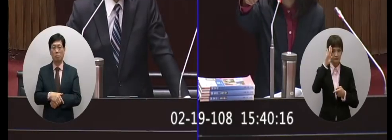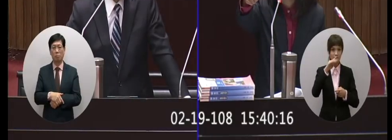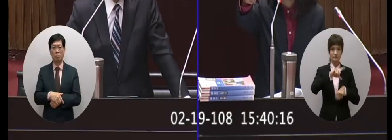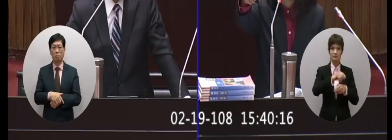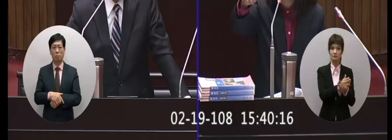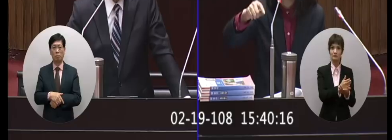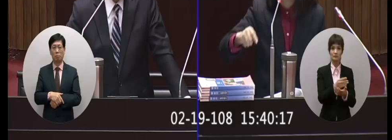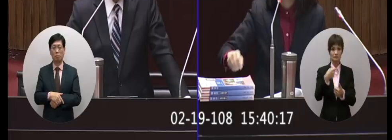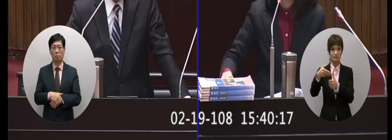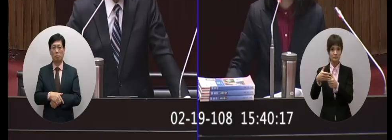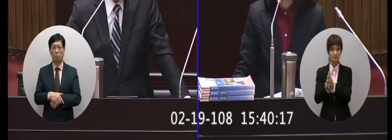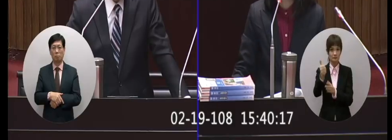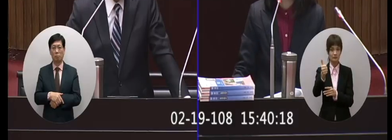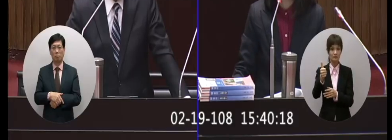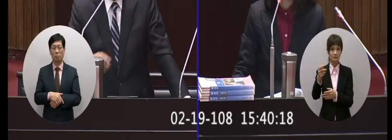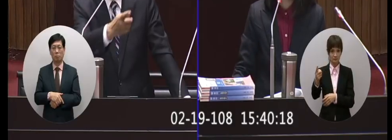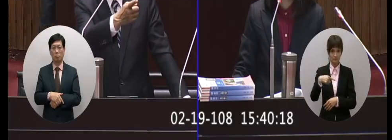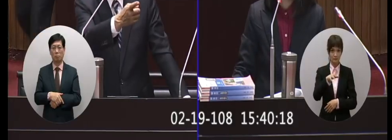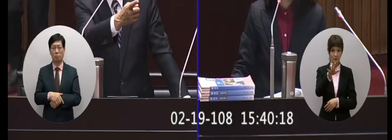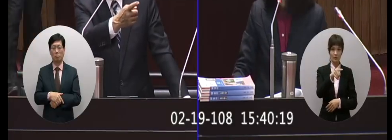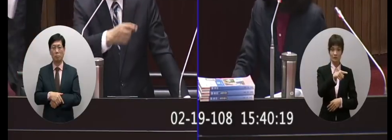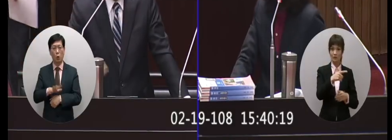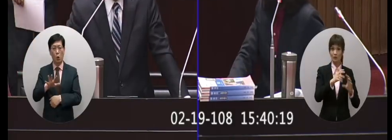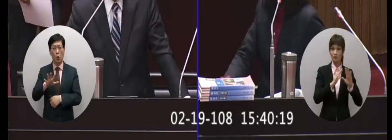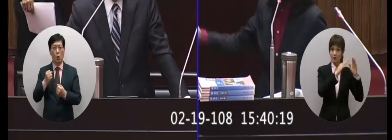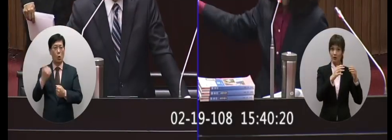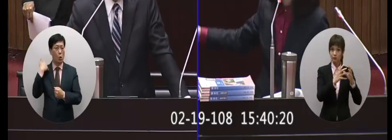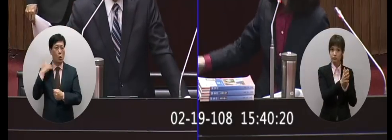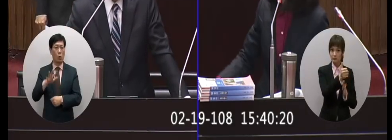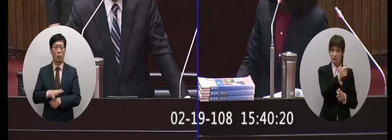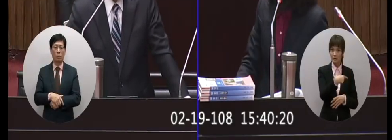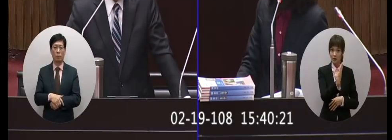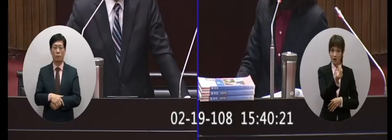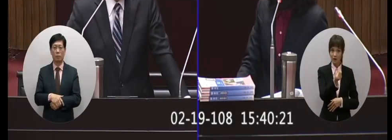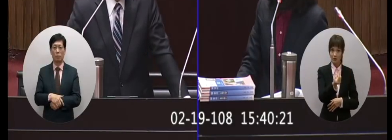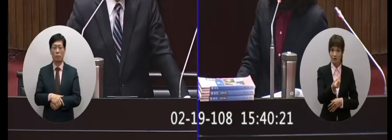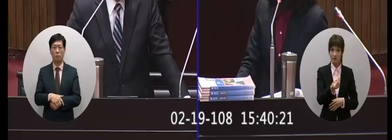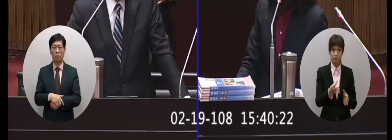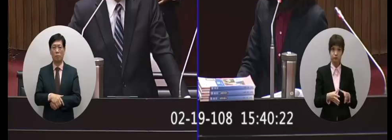只有教育部長站起來國發會不用站起來嗎有啊有啊 你後面對啊